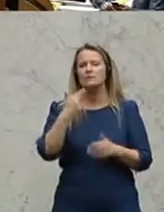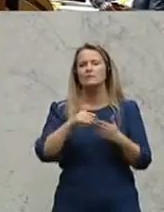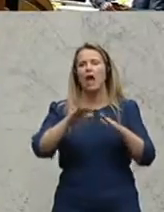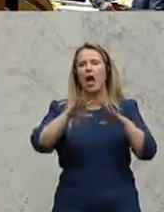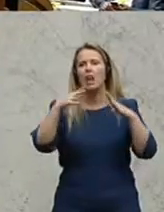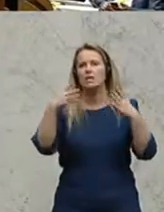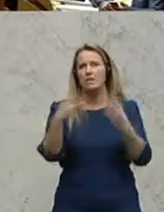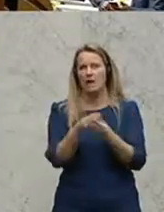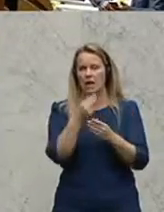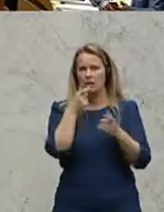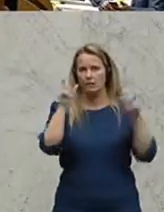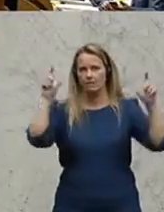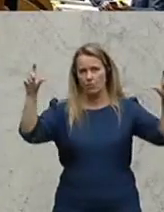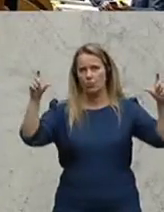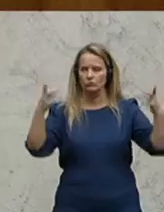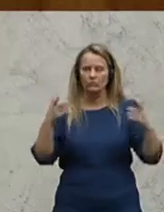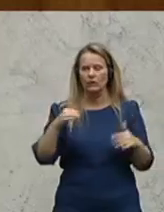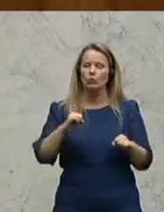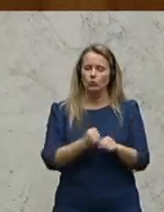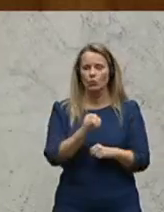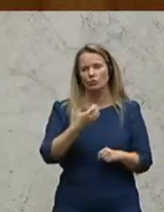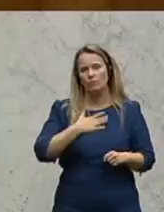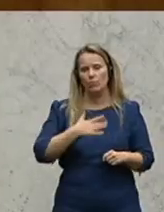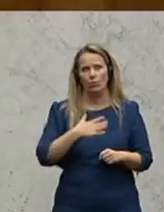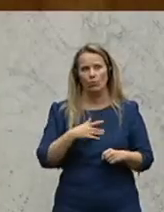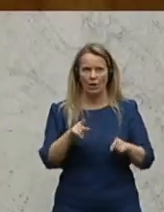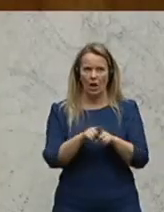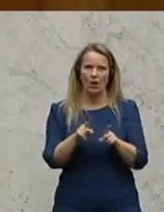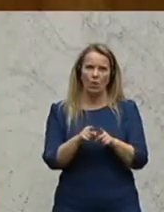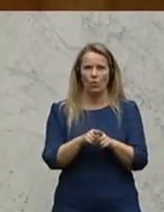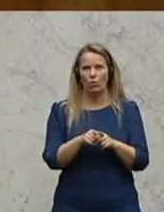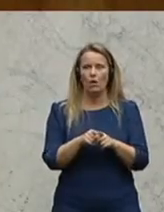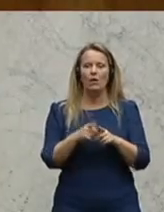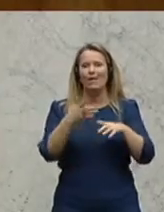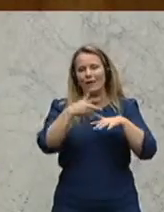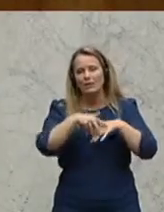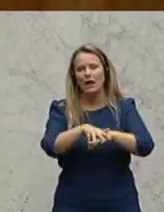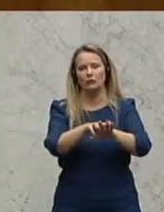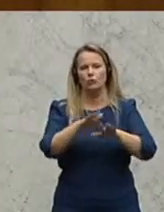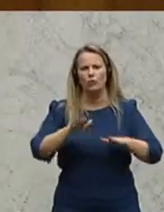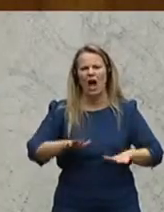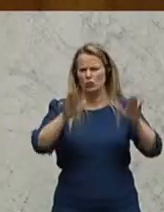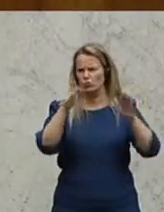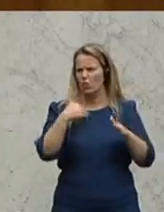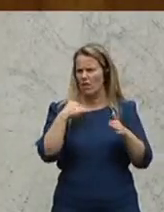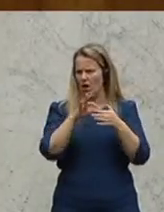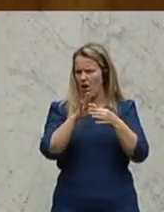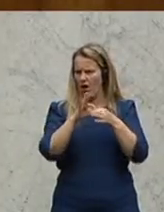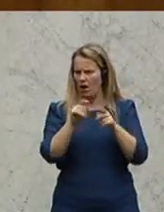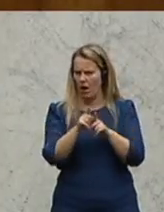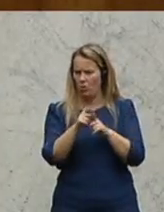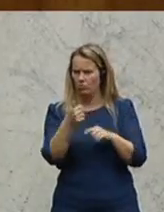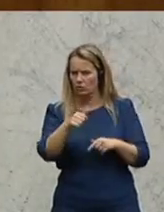gehalten worden ist, darf ich trotzdem nochmal, auch weil Integration, Asyl zur Sprache gekommen ist,